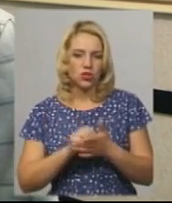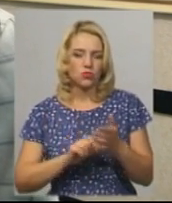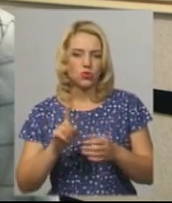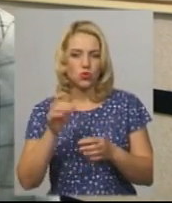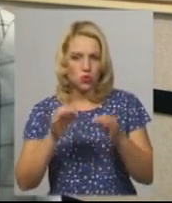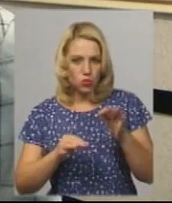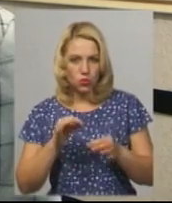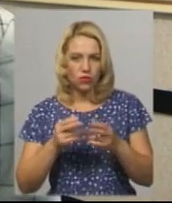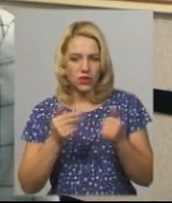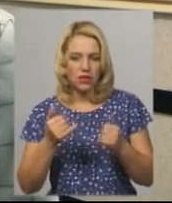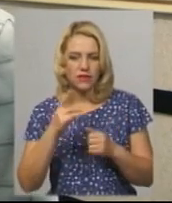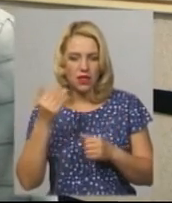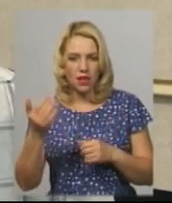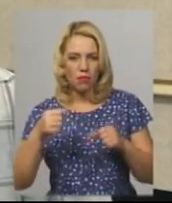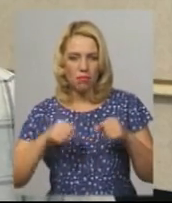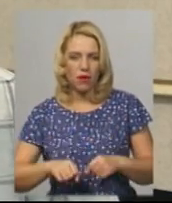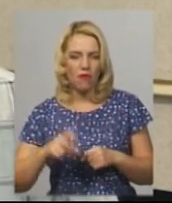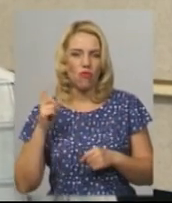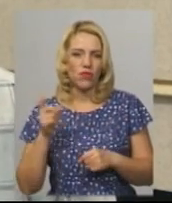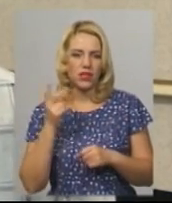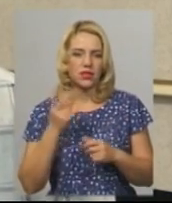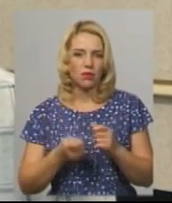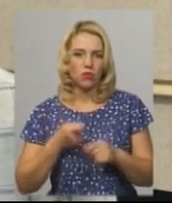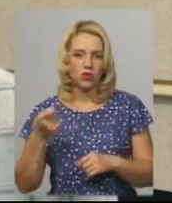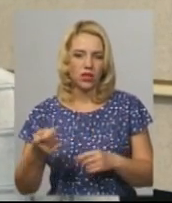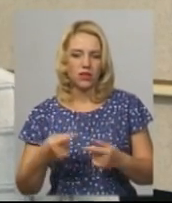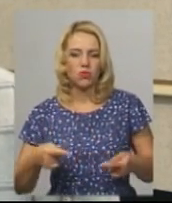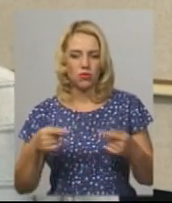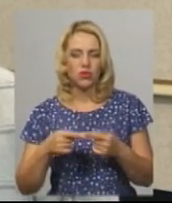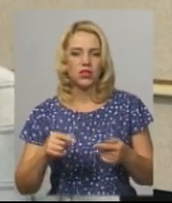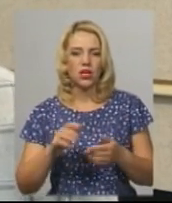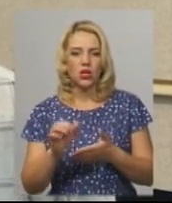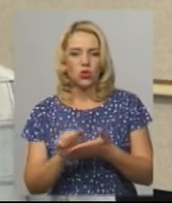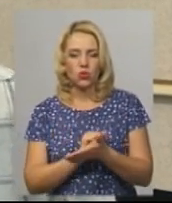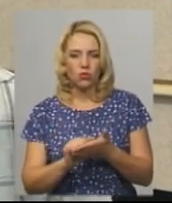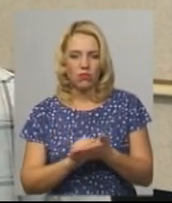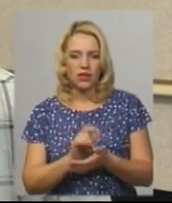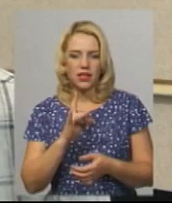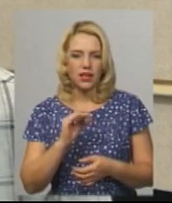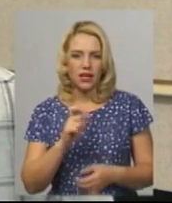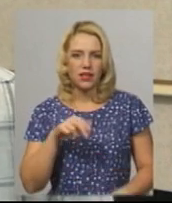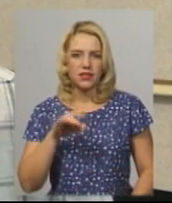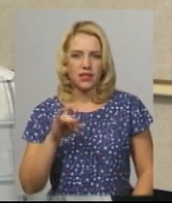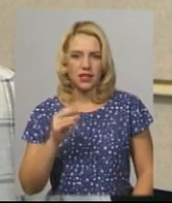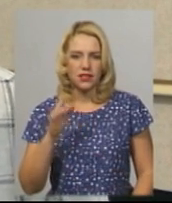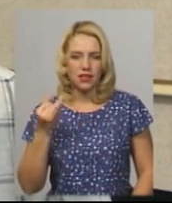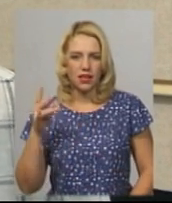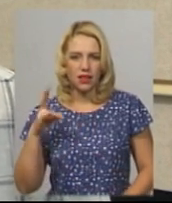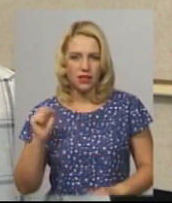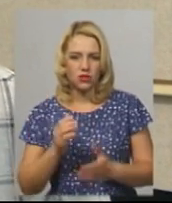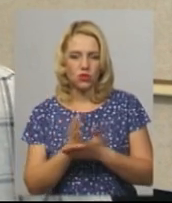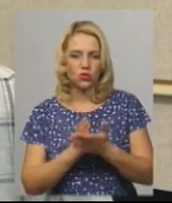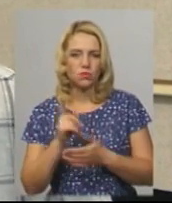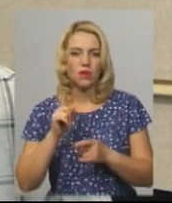за ними право власності. Треба подати відповідні документи в реєстраційну службу, швидше за все там буде